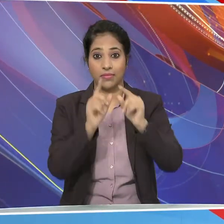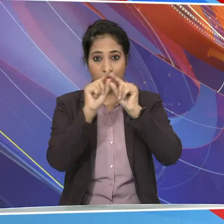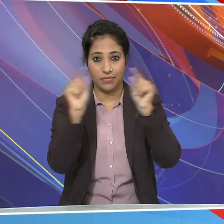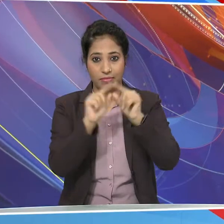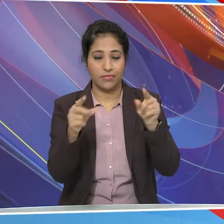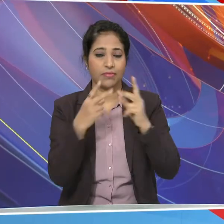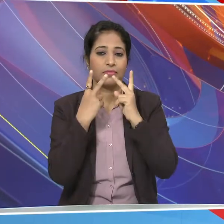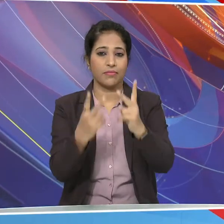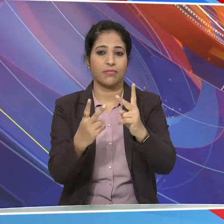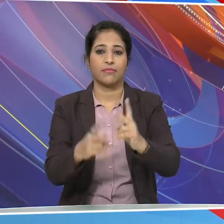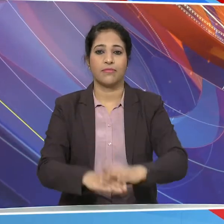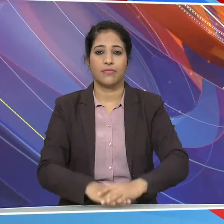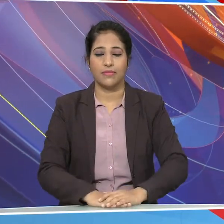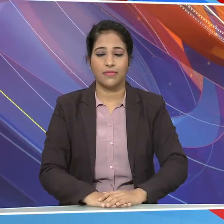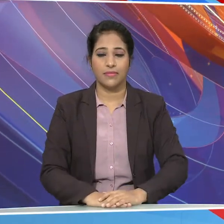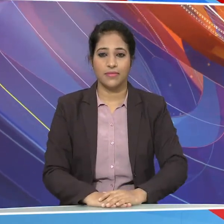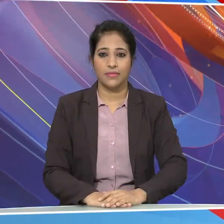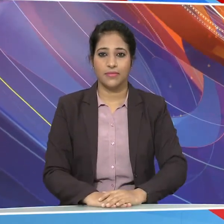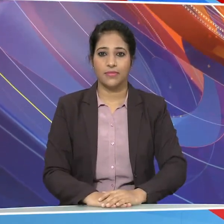की सुर्खियों के साथ